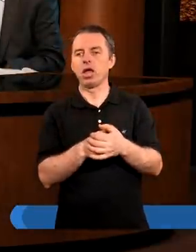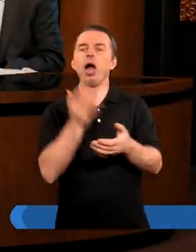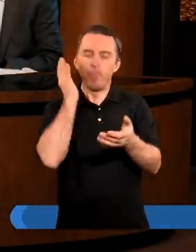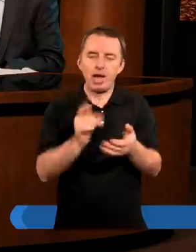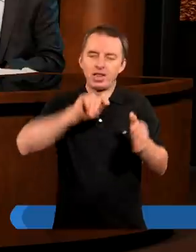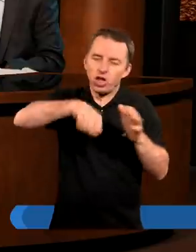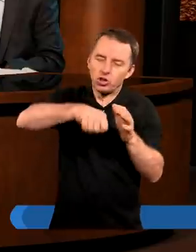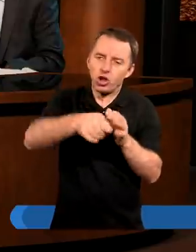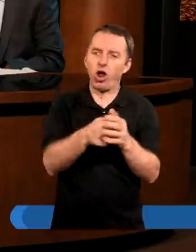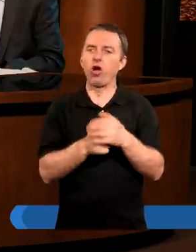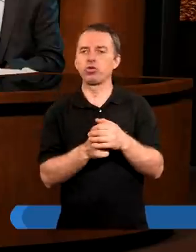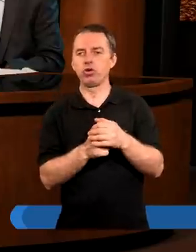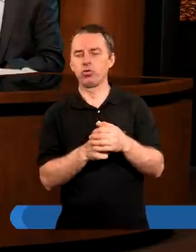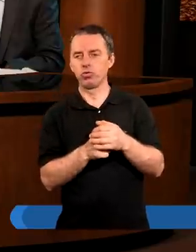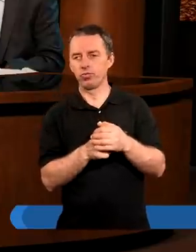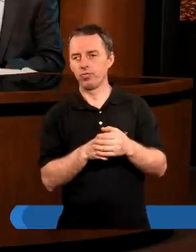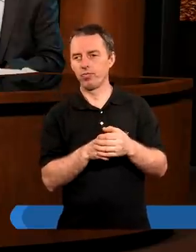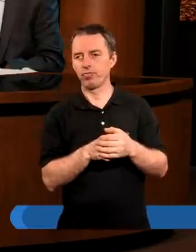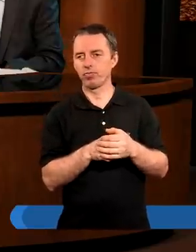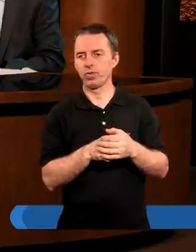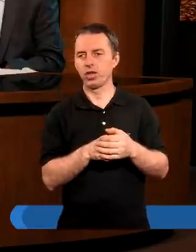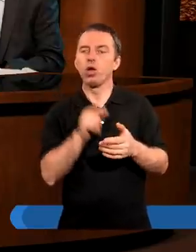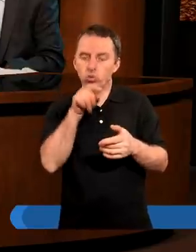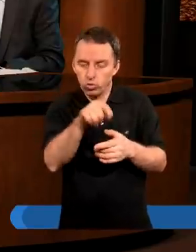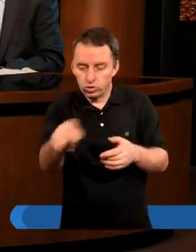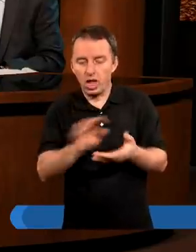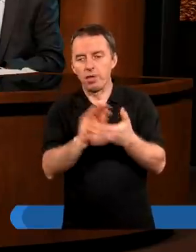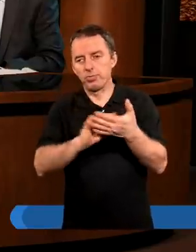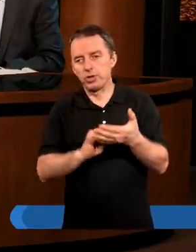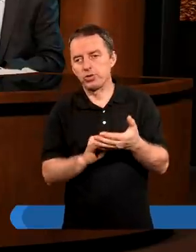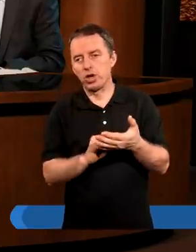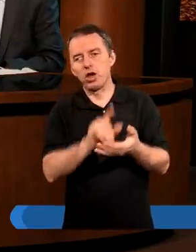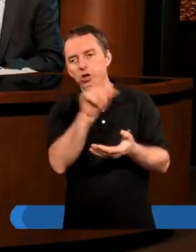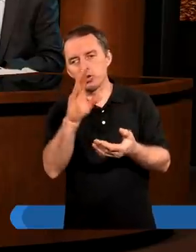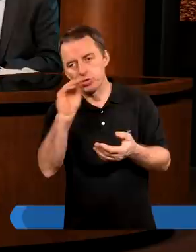Będę drążył. No tutaj pisze, że